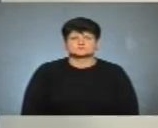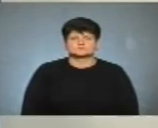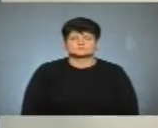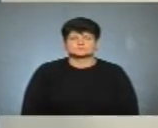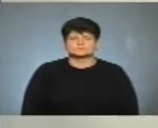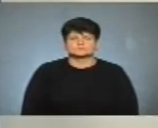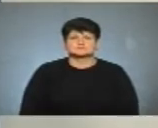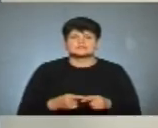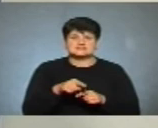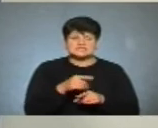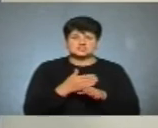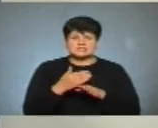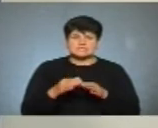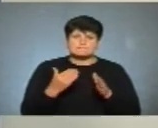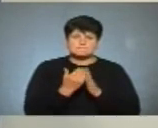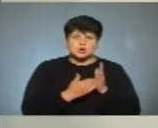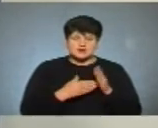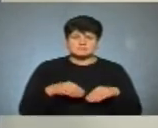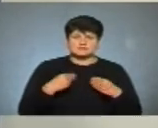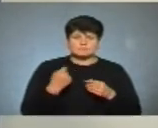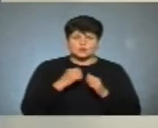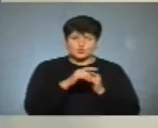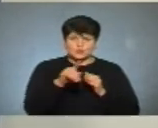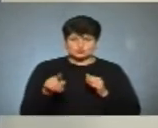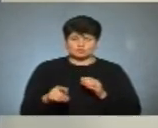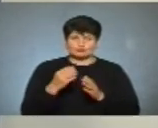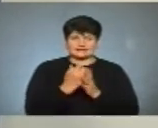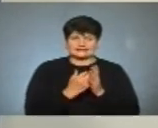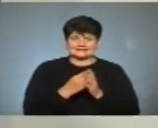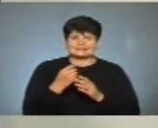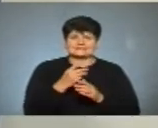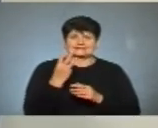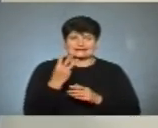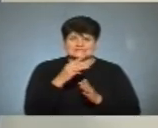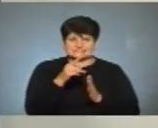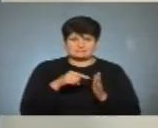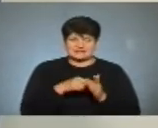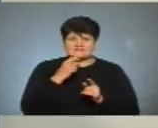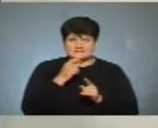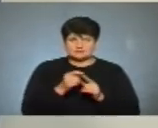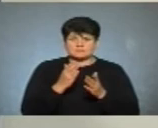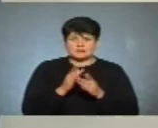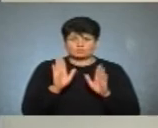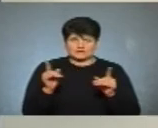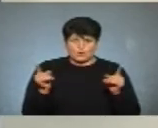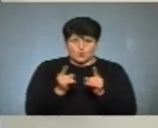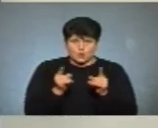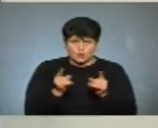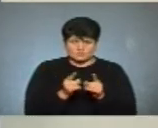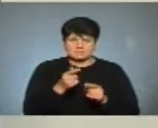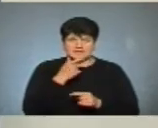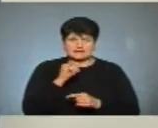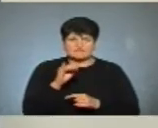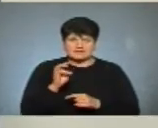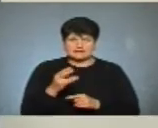В цій частині програми я поставлю кожному кандидату три запитання. Відповіді мають бути короткими. Пане Іване,